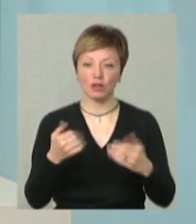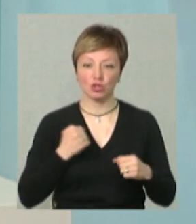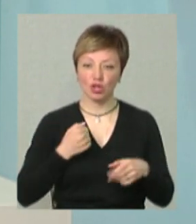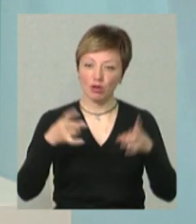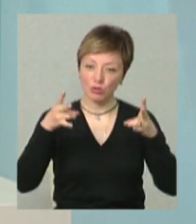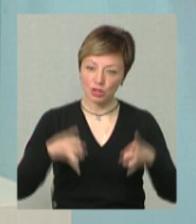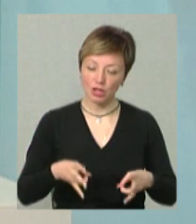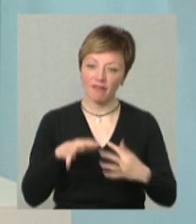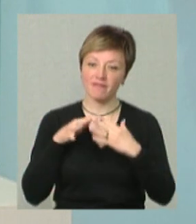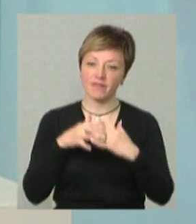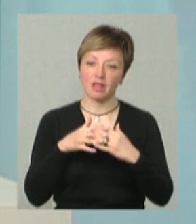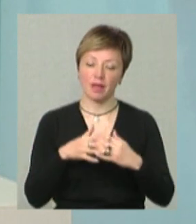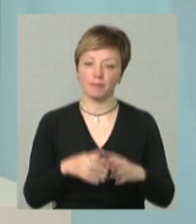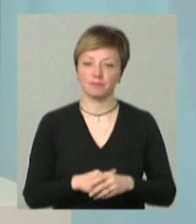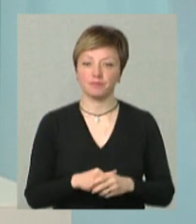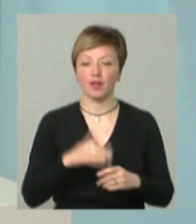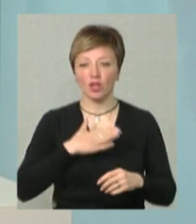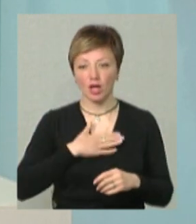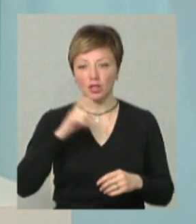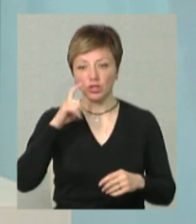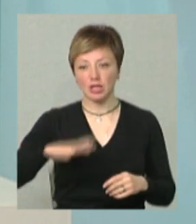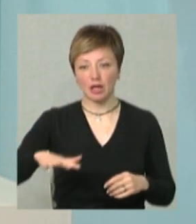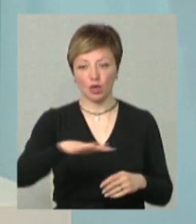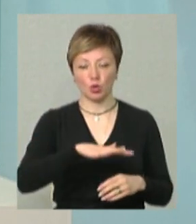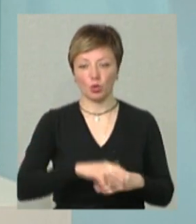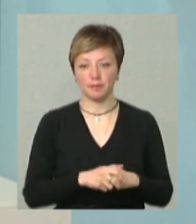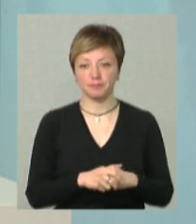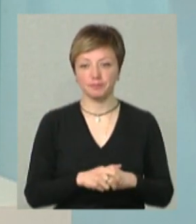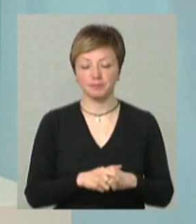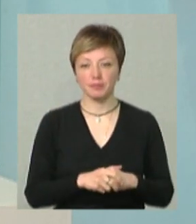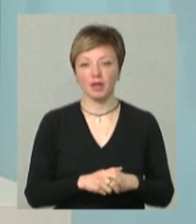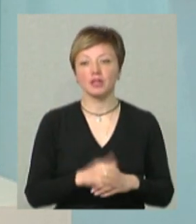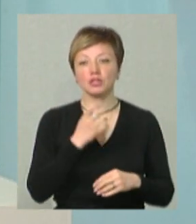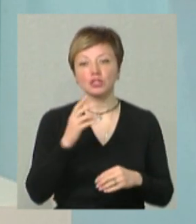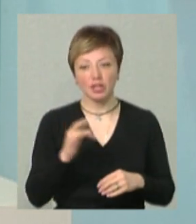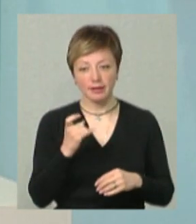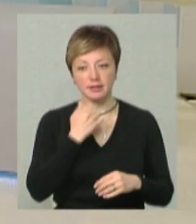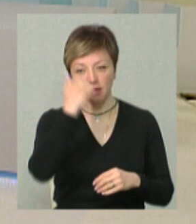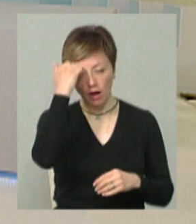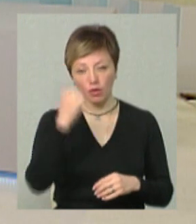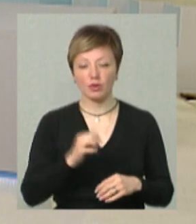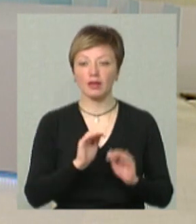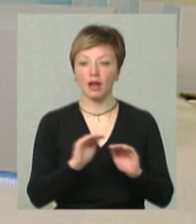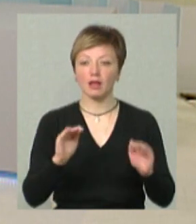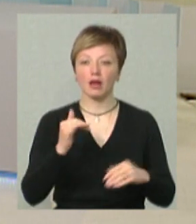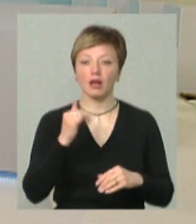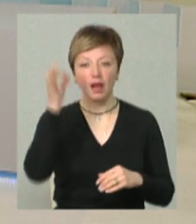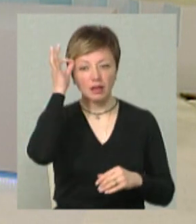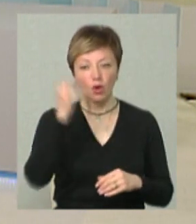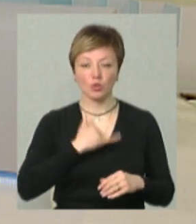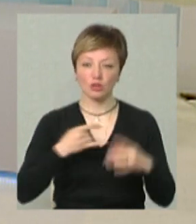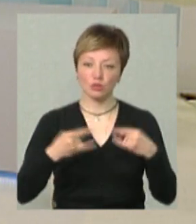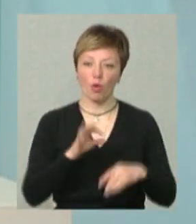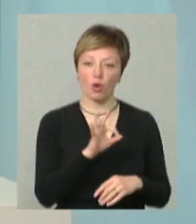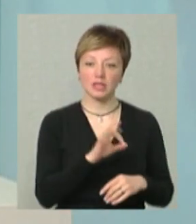постраждали від війни на нашій території. Ще раз дякую. Нагадаю, у нашій студії була